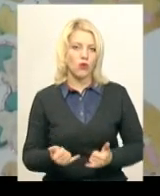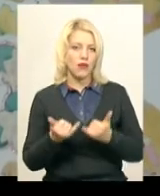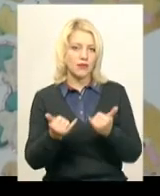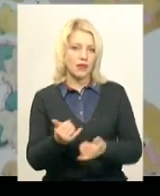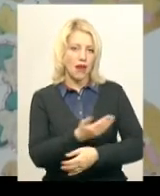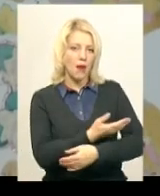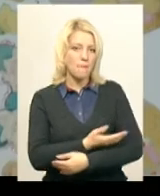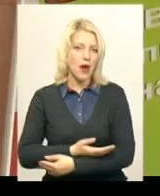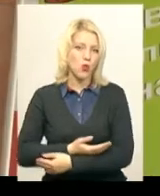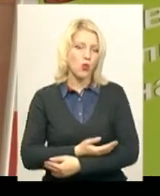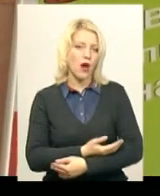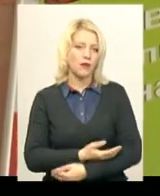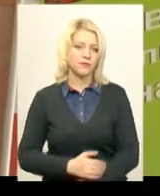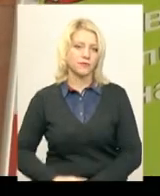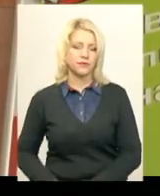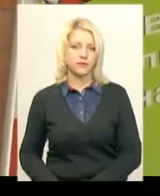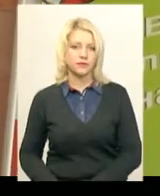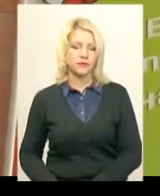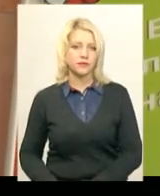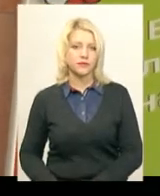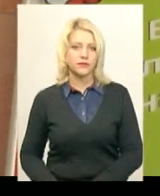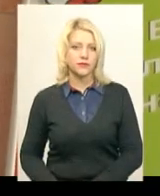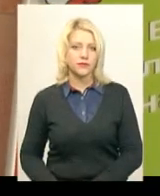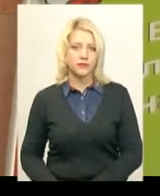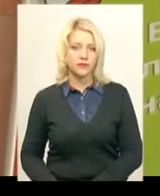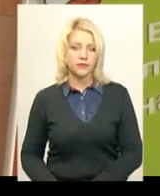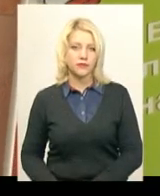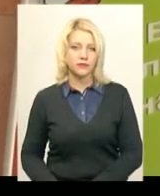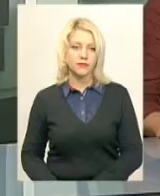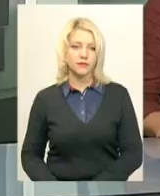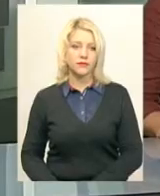Олексюк, Вікторія Зелінська, Іван Мовчан, Юрій Чорний. Новини Поділля. Центр.